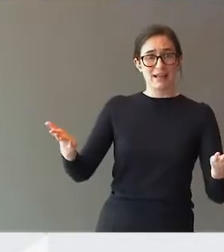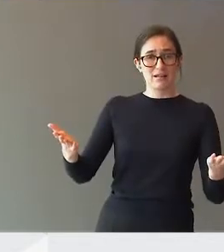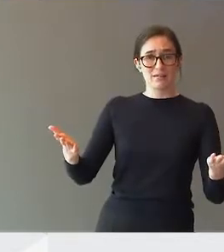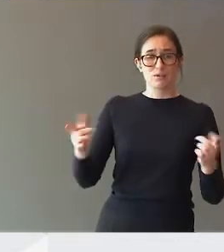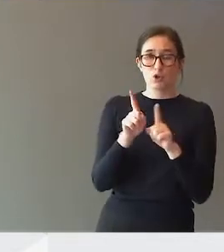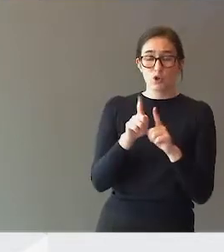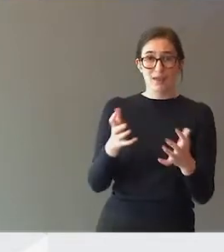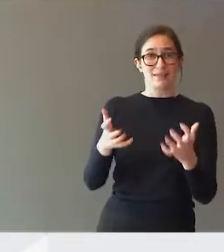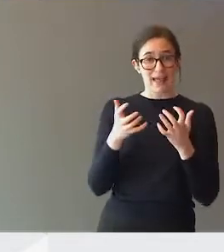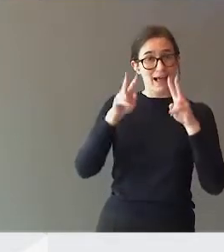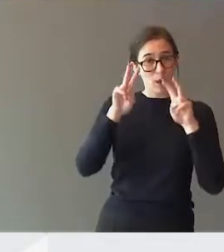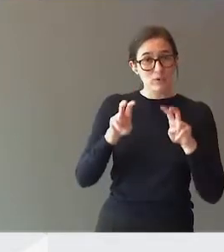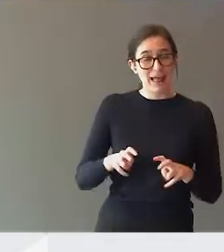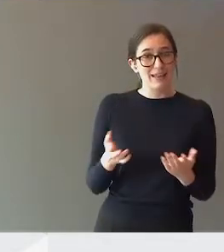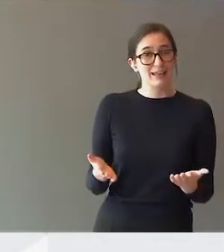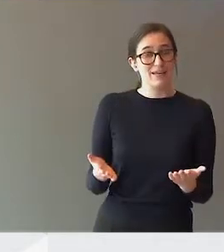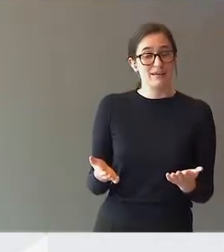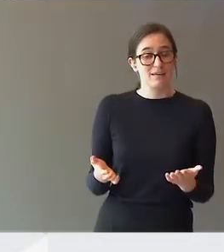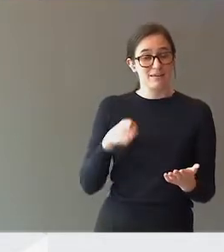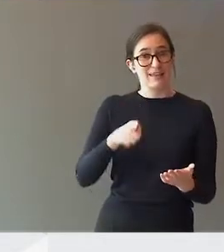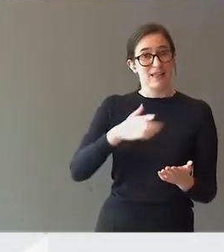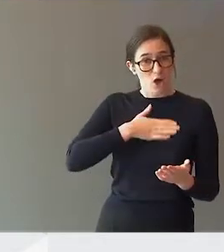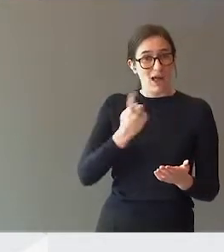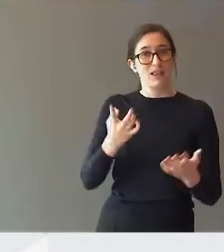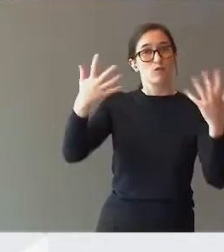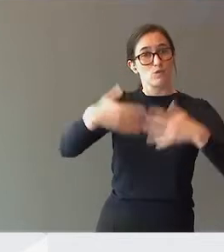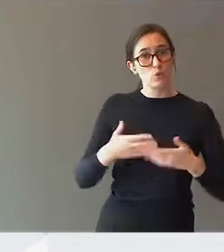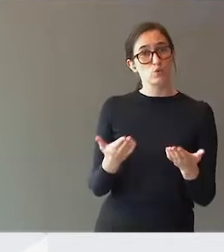Så vi trenger en utredning da. Den har en funksjon.